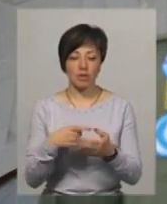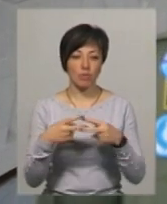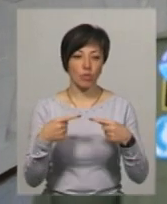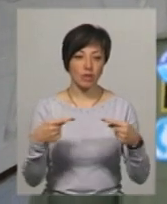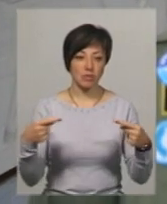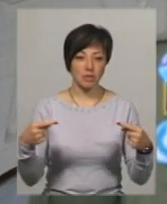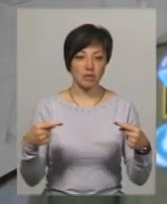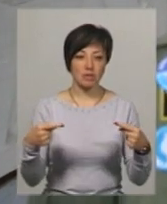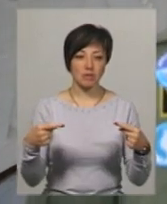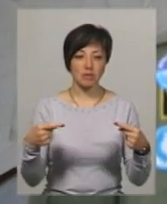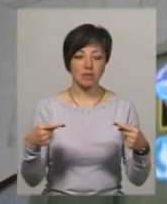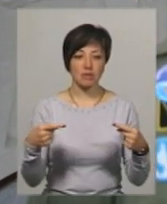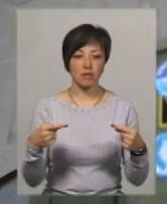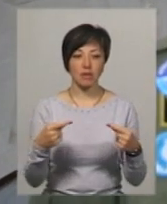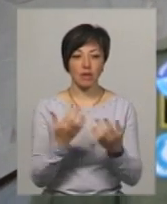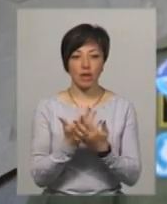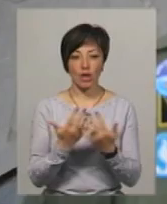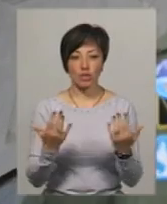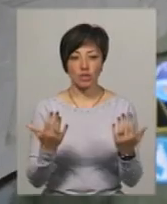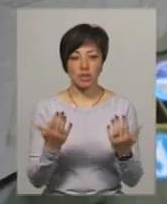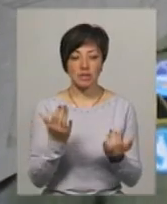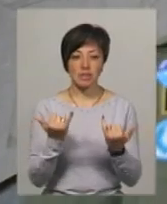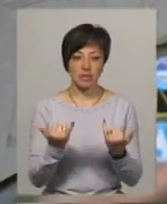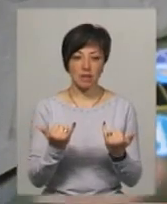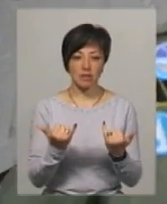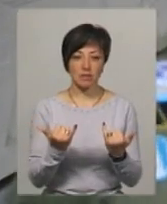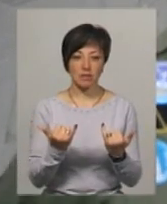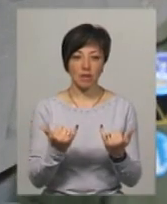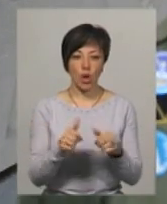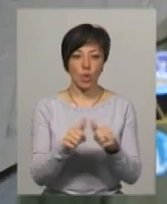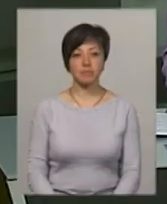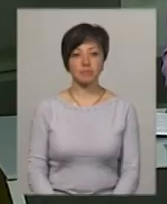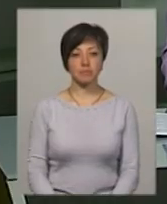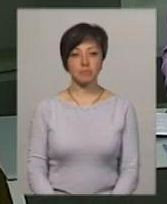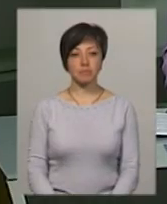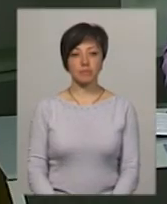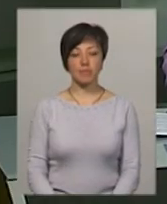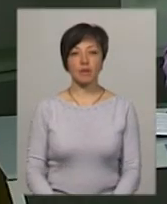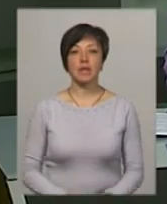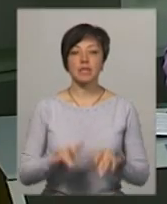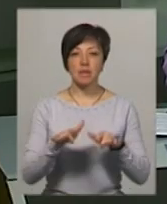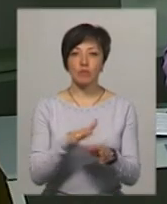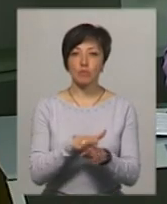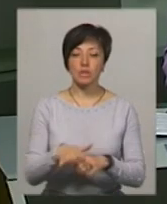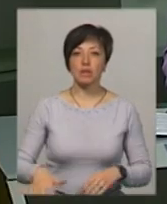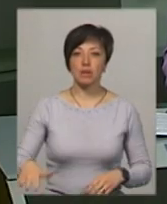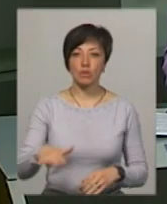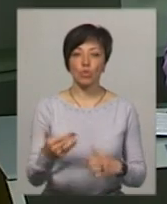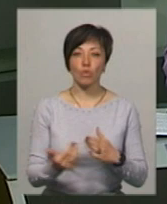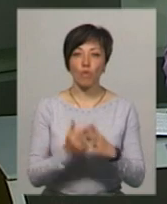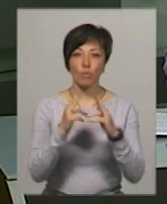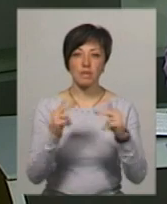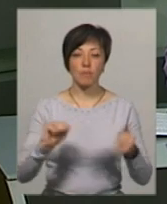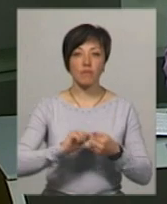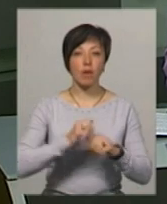подібні речі, власне, є зараз розрив поколінь». Захід відбудеться на території Нового